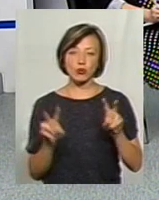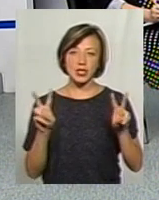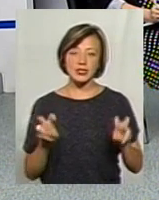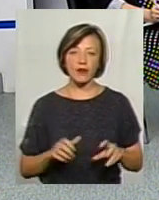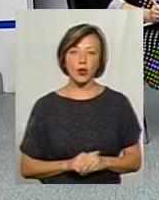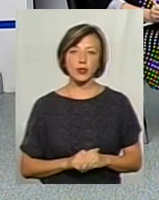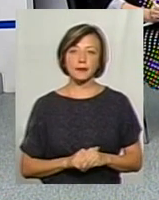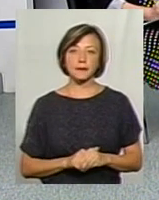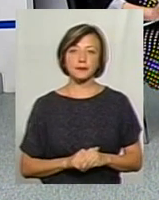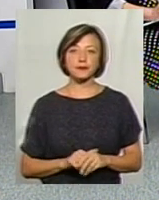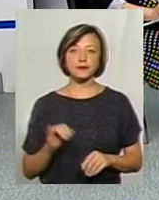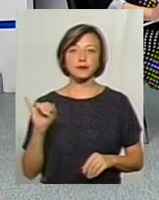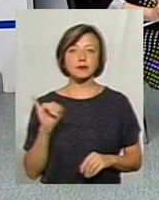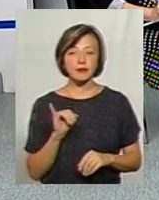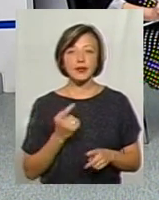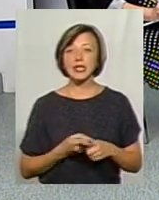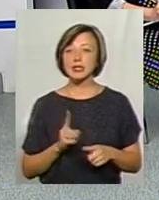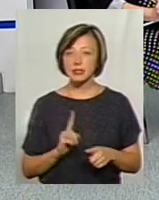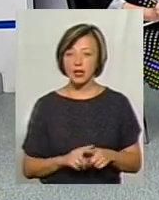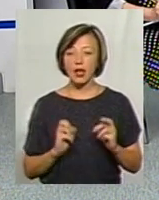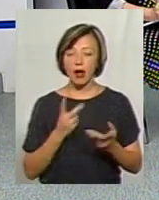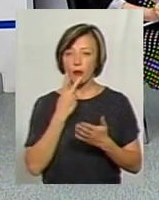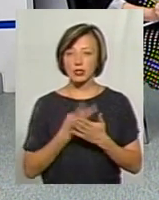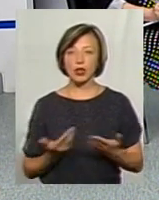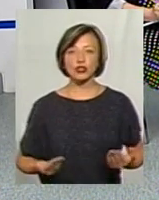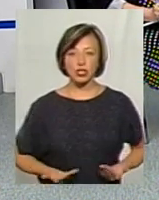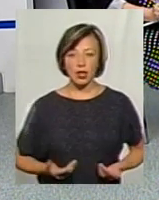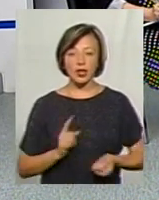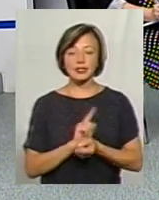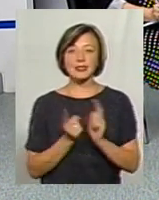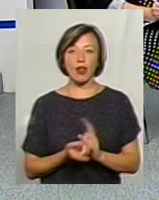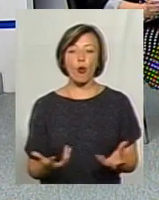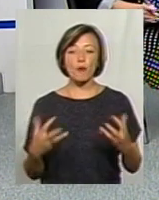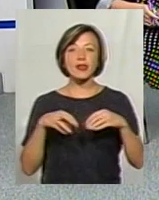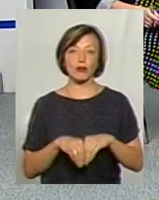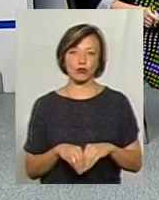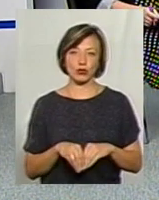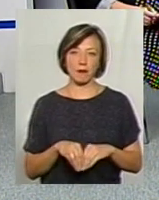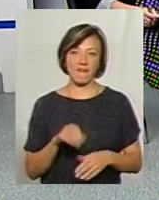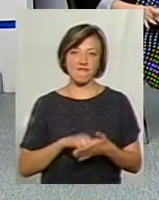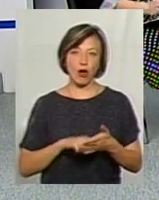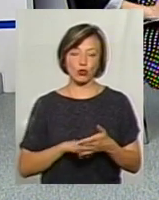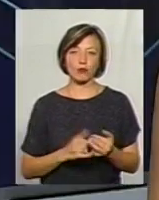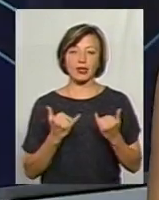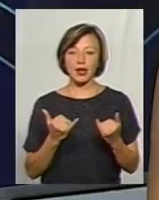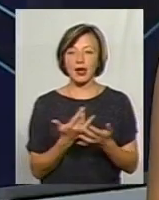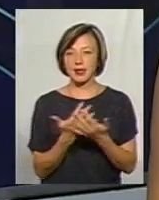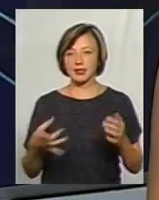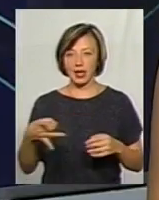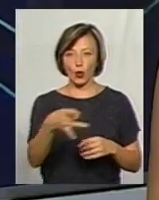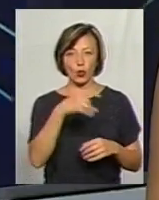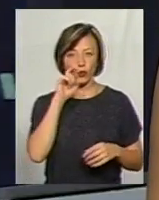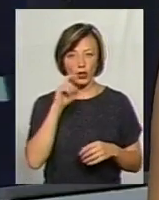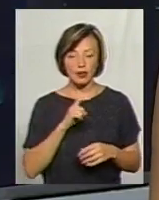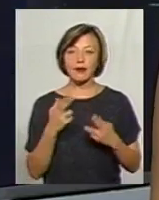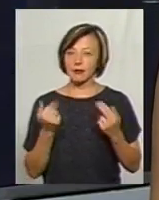називають. І це, як показало життя, стало об'єднуючим фактором для різних регіонів України.